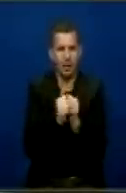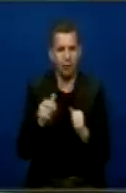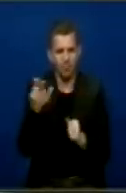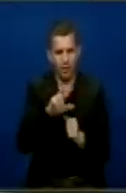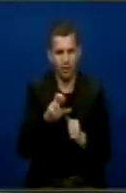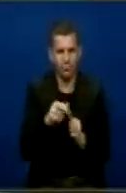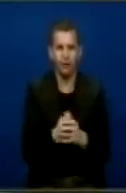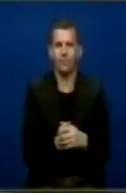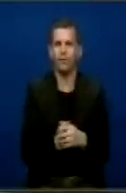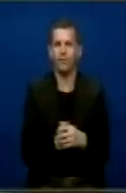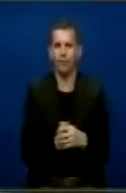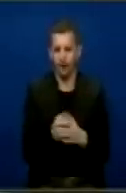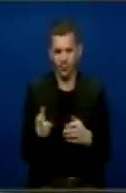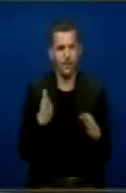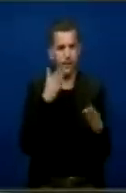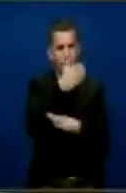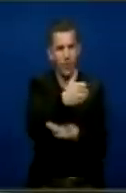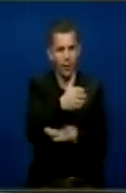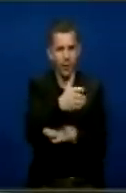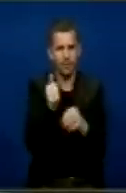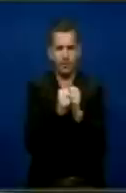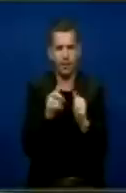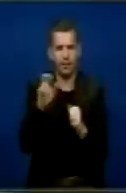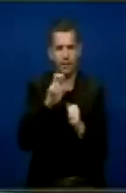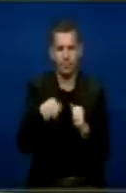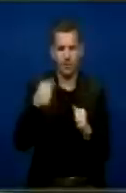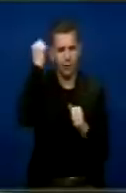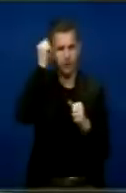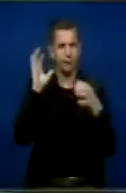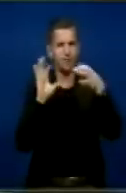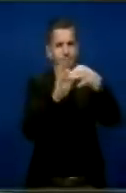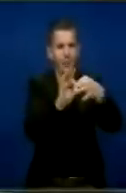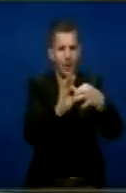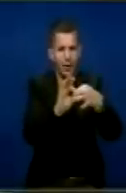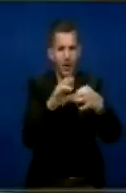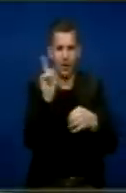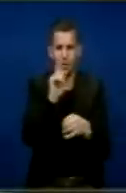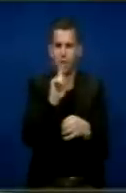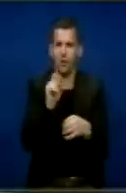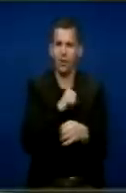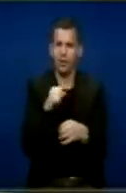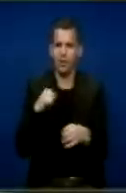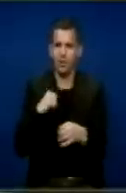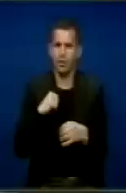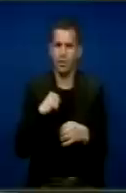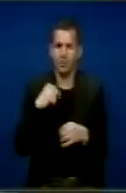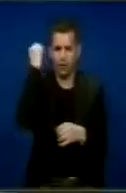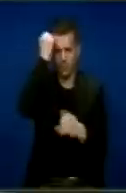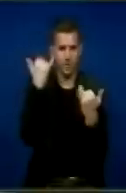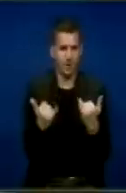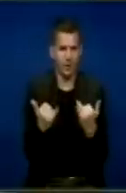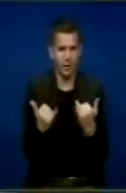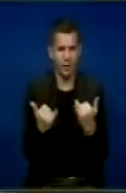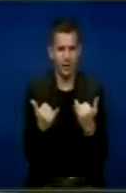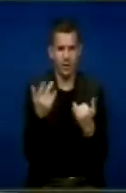hyra në bashkimin e Europian duhet jetë aderim i Kosovës, në bashkimin e Europian e jo aderim i një Kosovës që tashmë